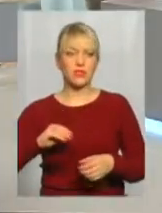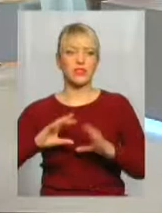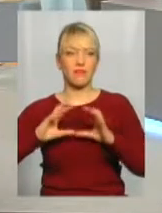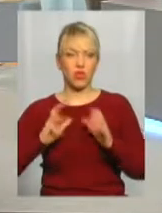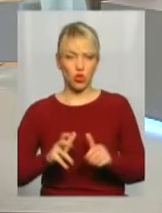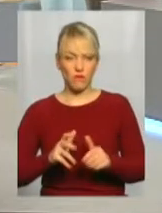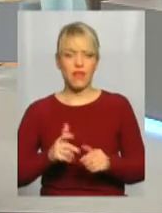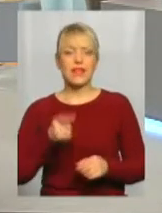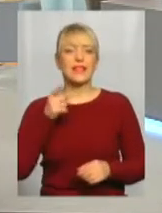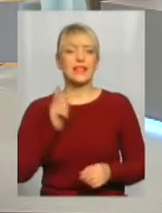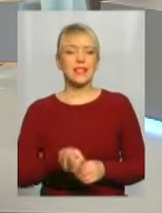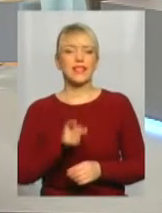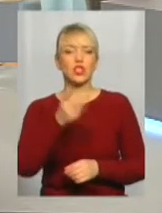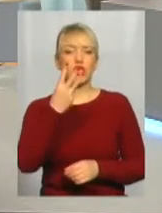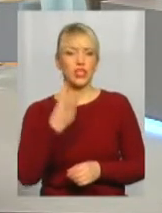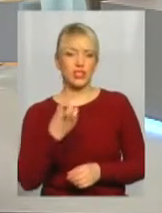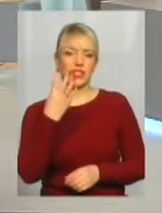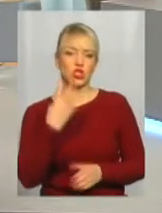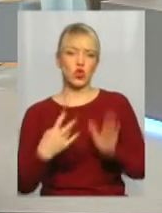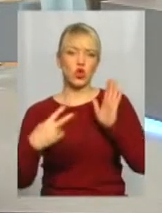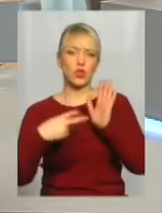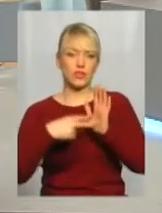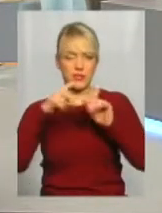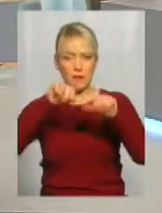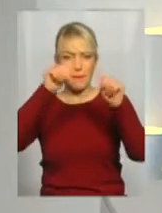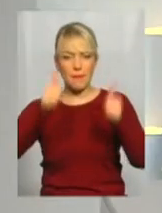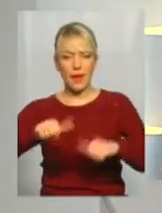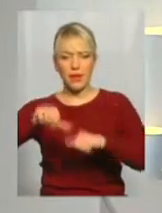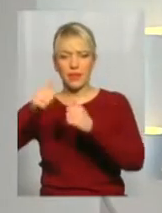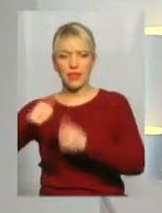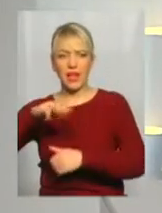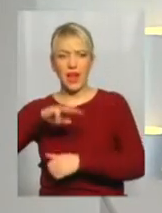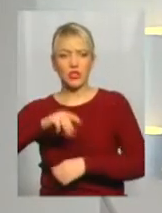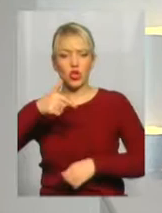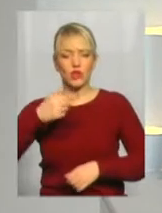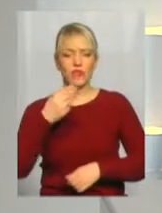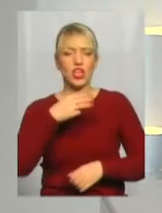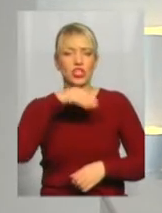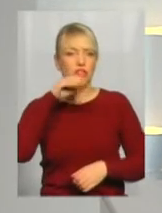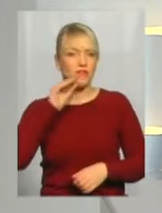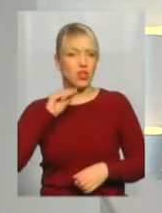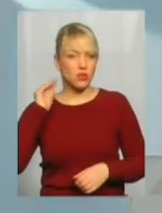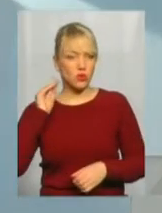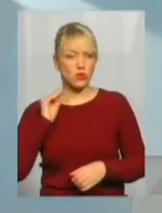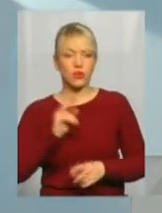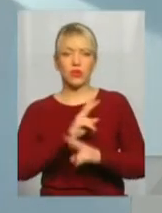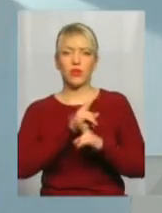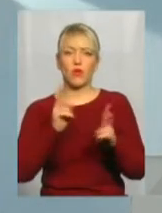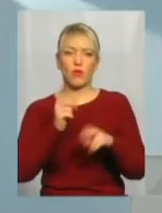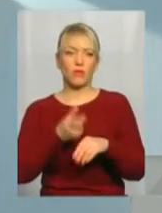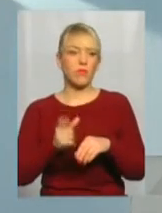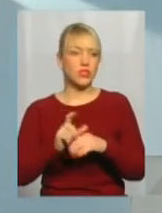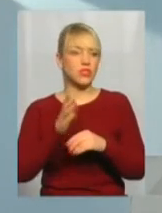1347 пам'ятників Тарасу Шевченку. Нікому більше немає,